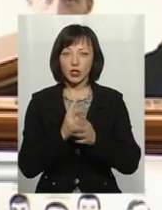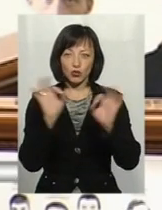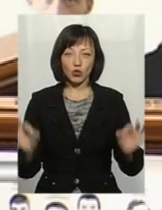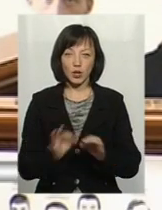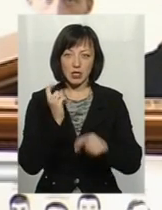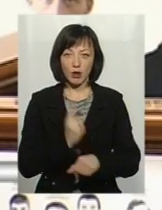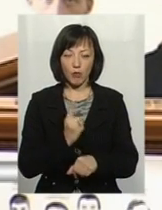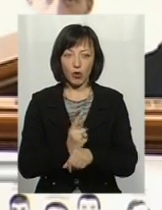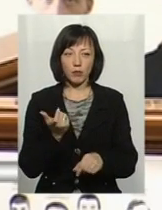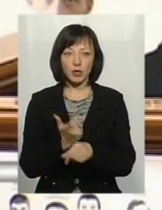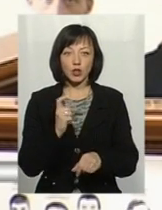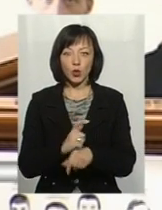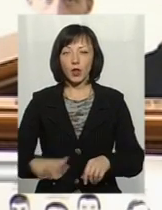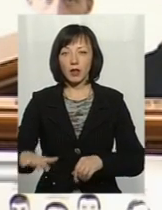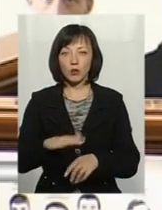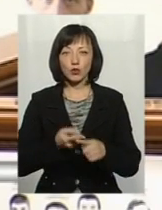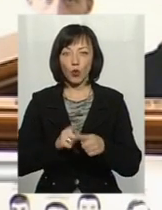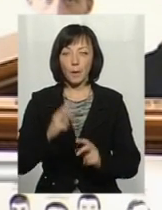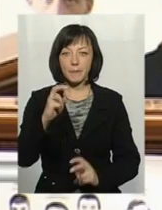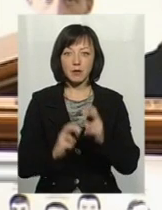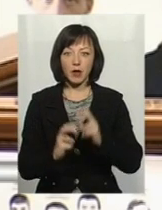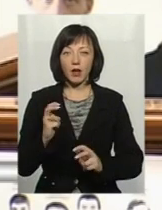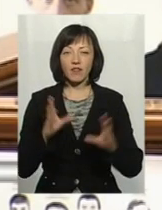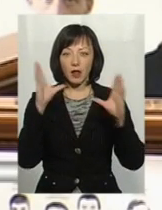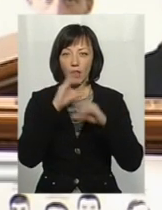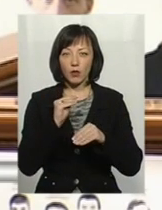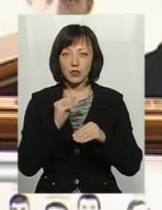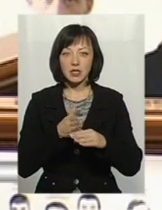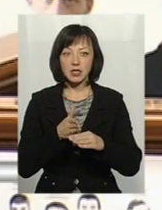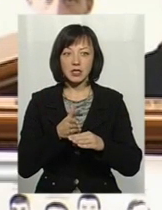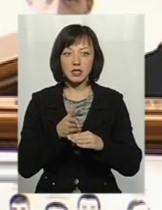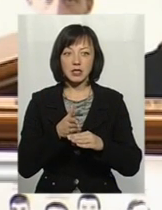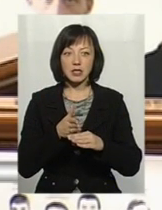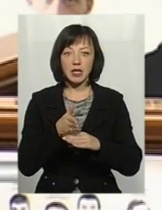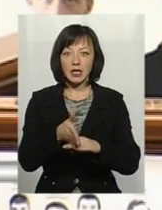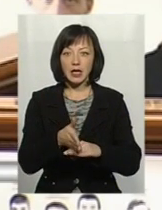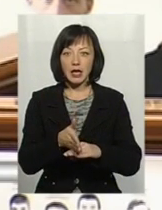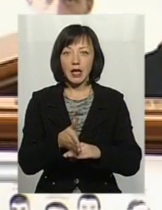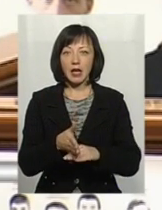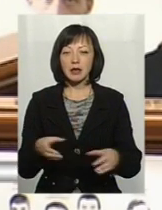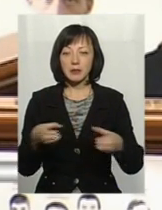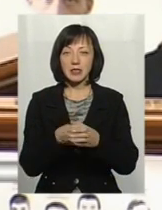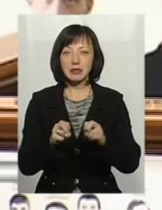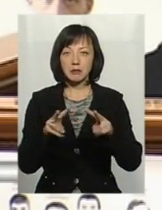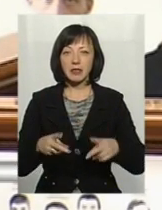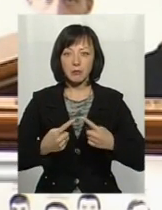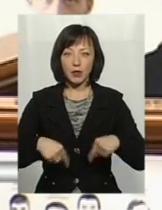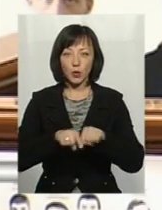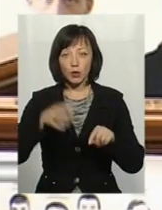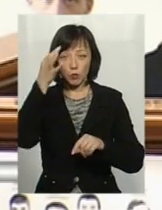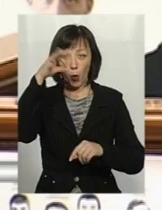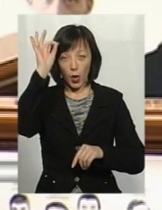заборони. Більше того, на територію цього підприємства вдалося зайти тільки під прикриттям спецпідрозділу поліції.